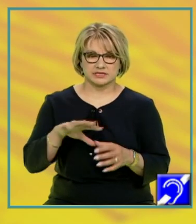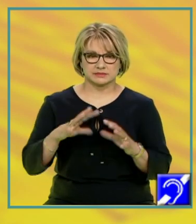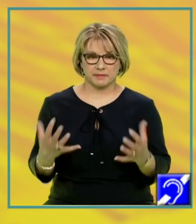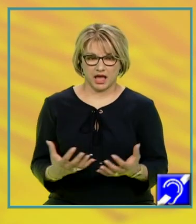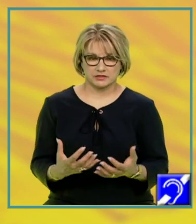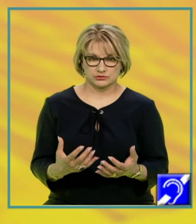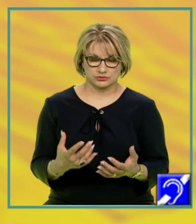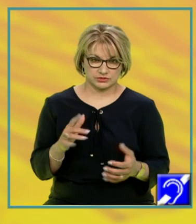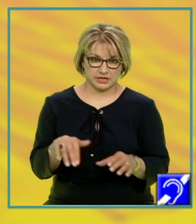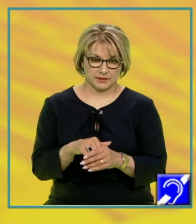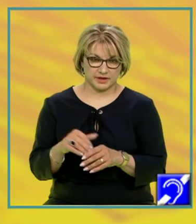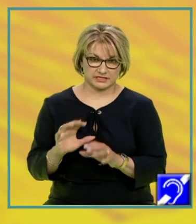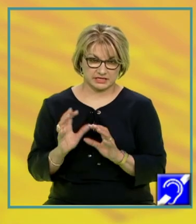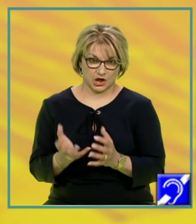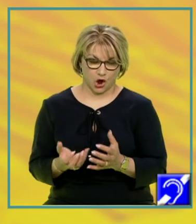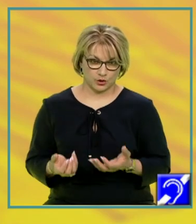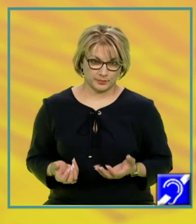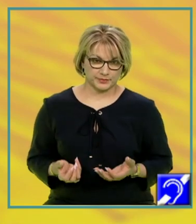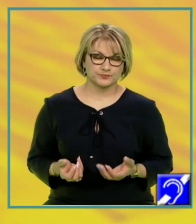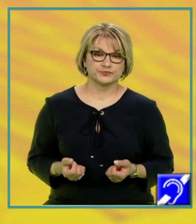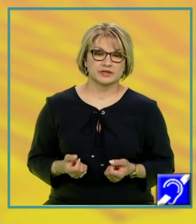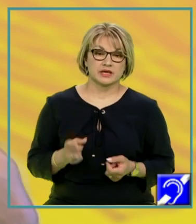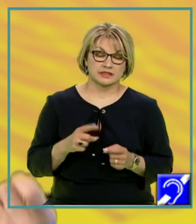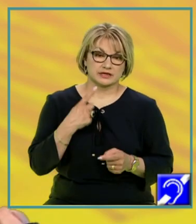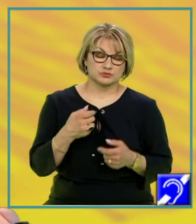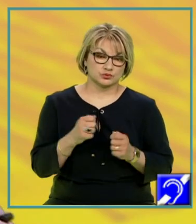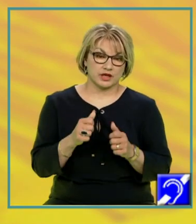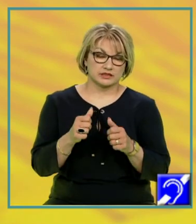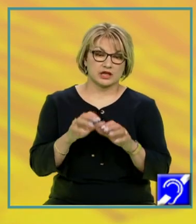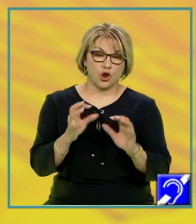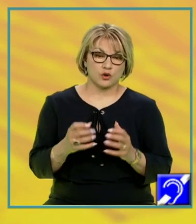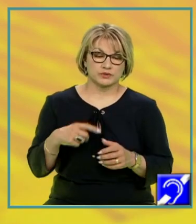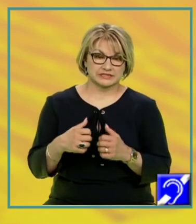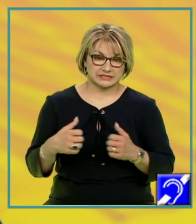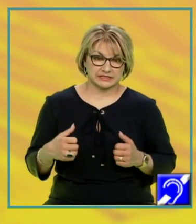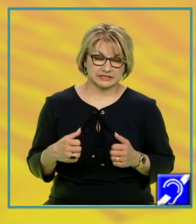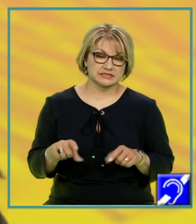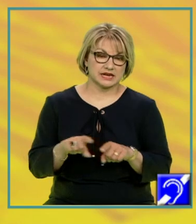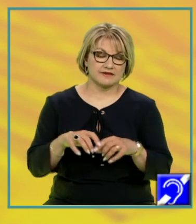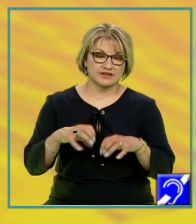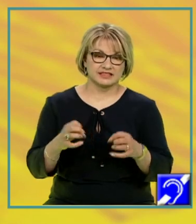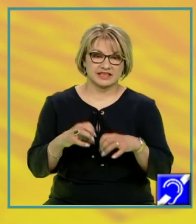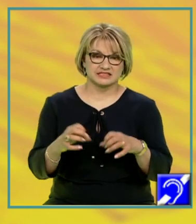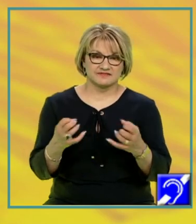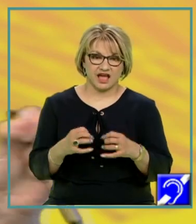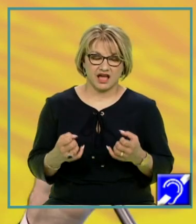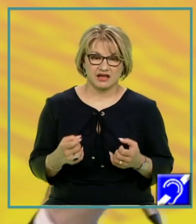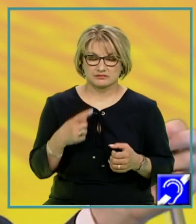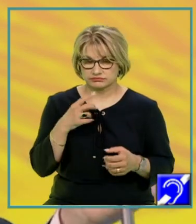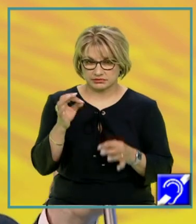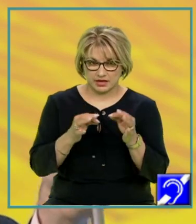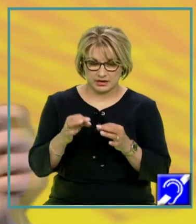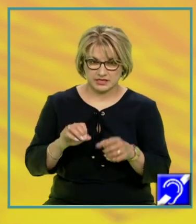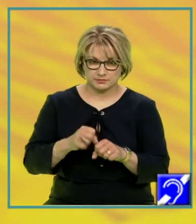aparține conceptului corp. Astfel încât când spun toate corpurile sunt întinse, nu fac decât să desfac, să analizez, să sparg în